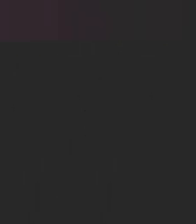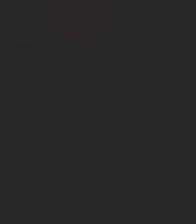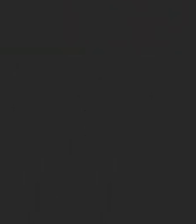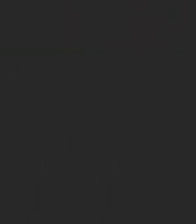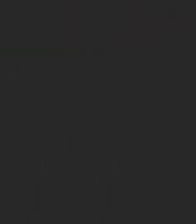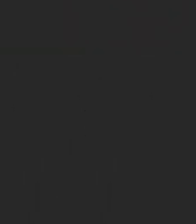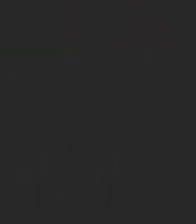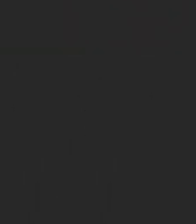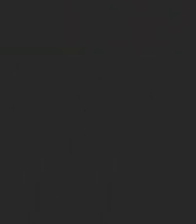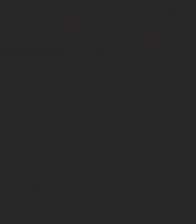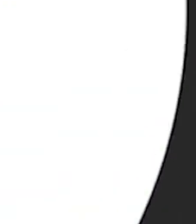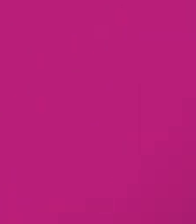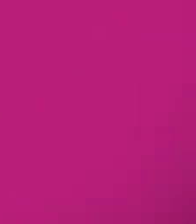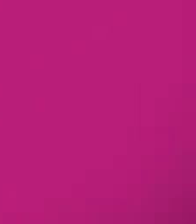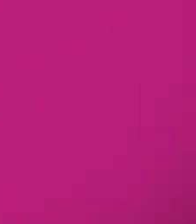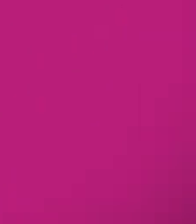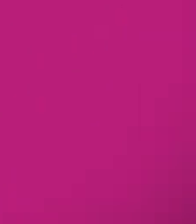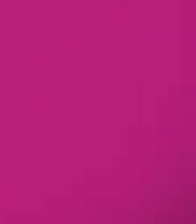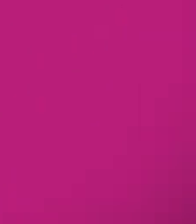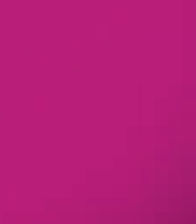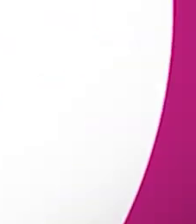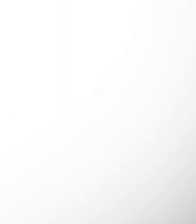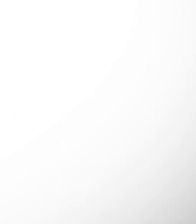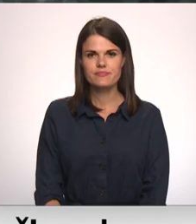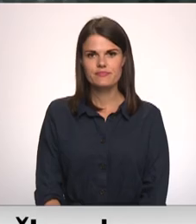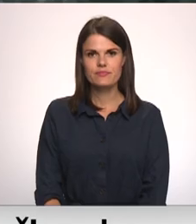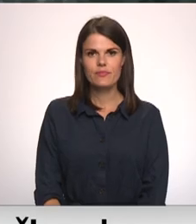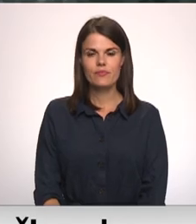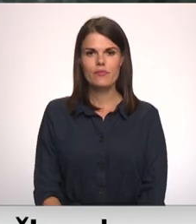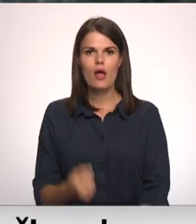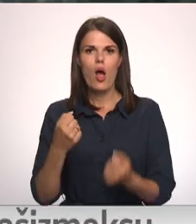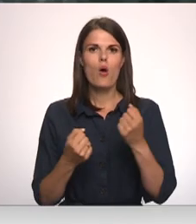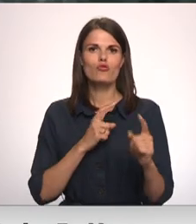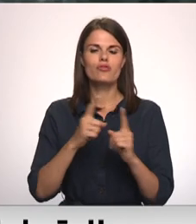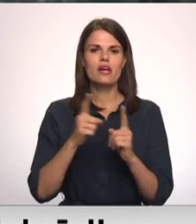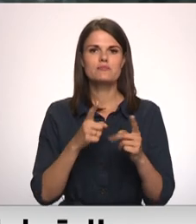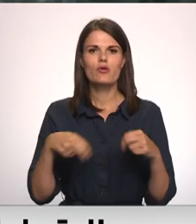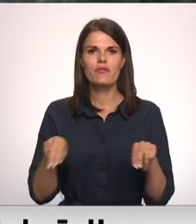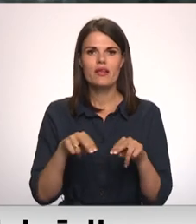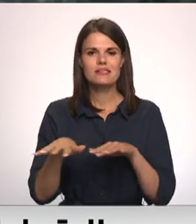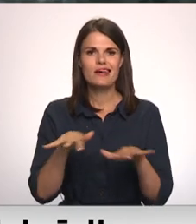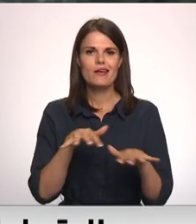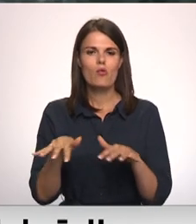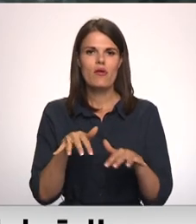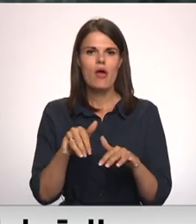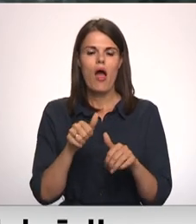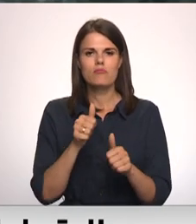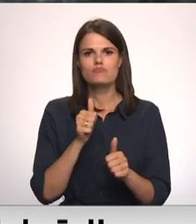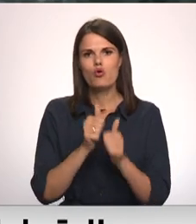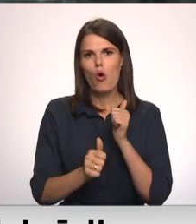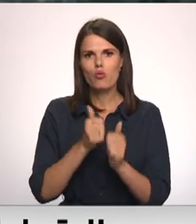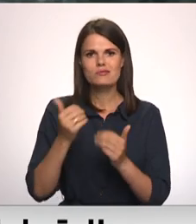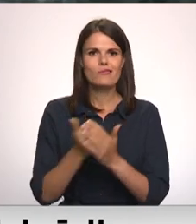Re, visi ēters ir te! Autotransporta direkcijas rīkotajā konkursā jaunajos